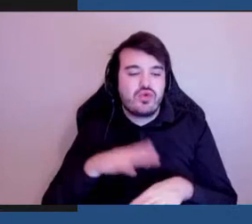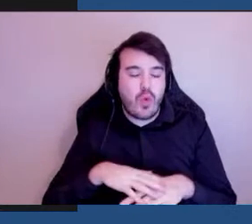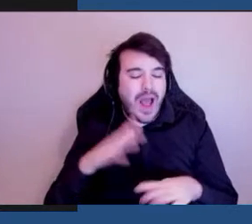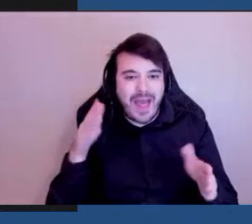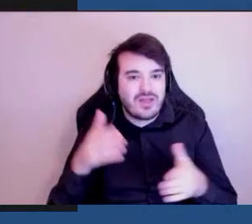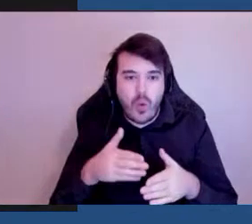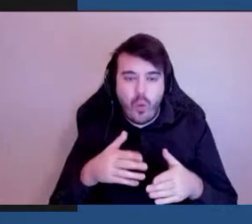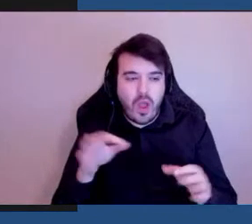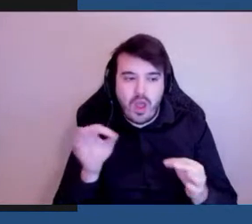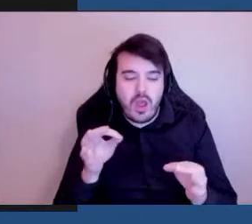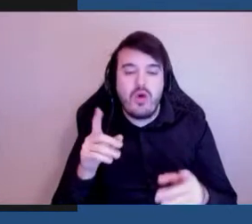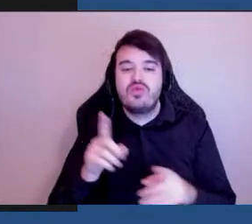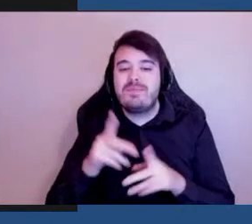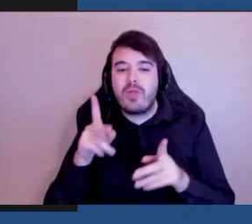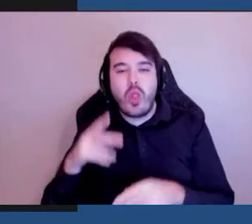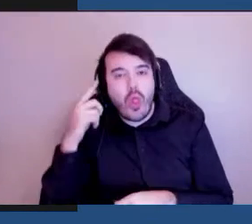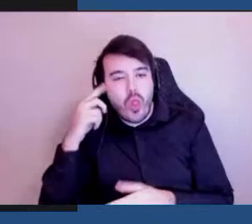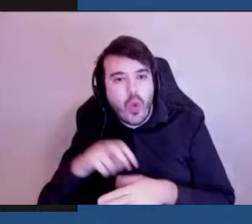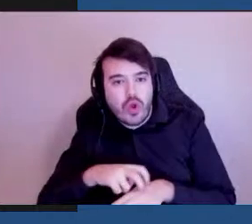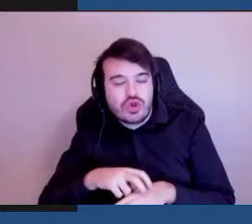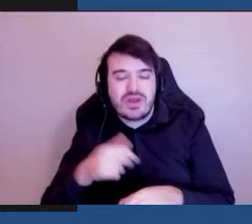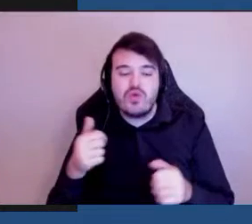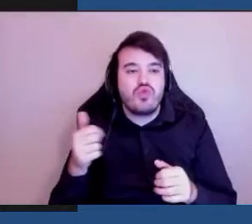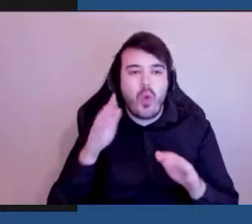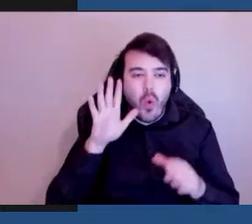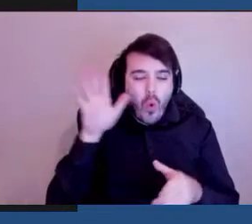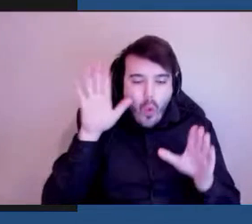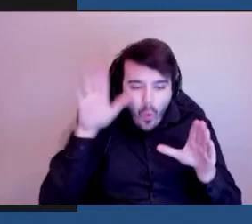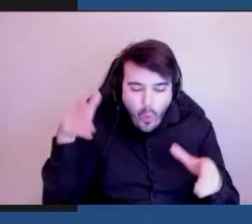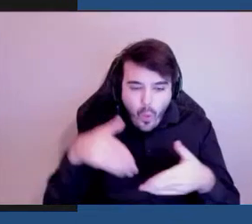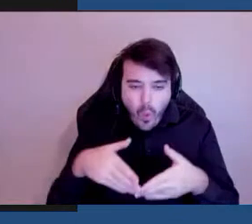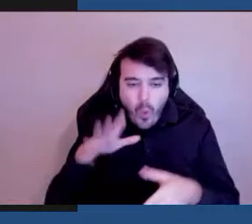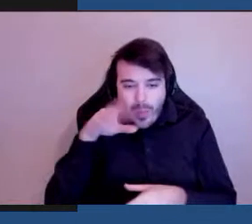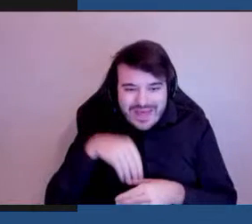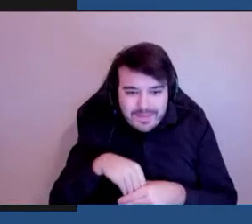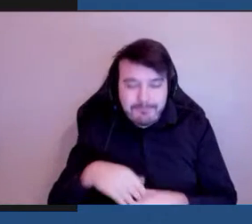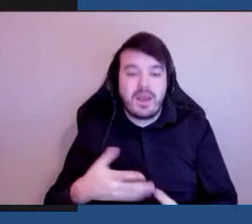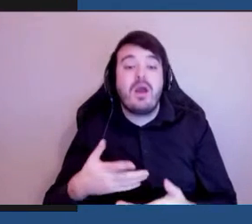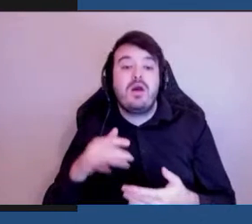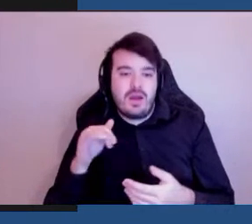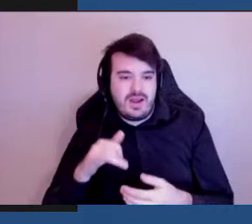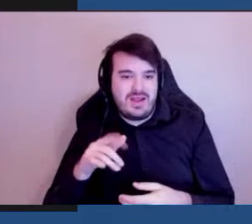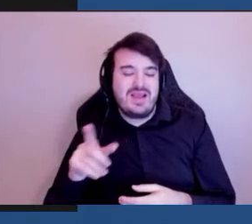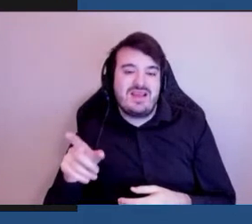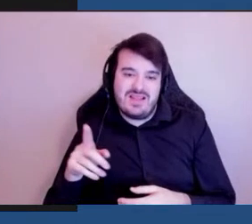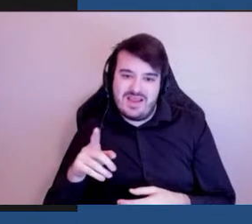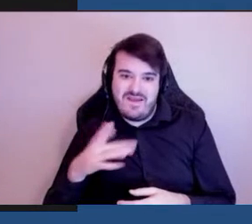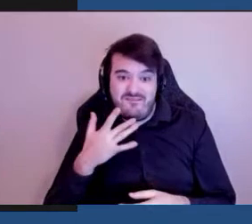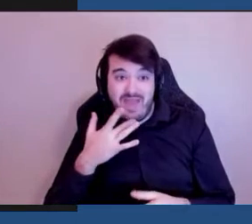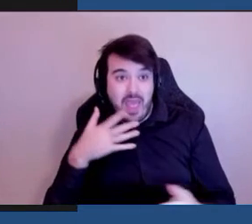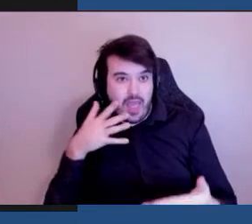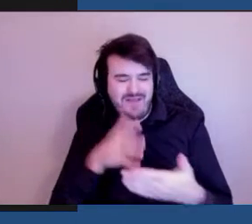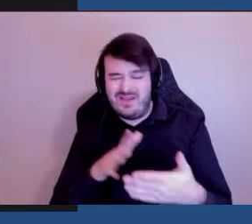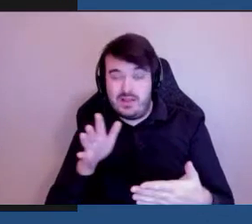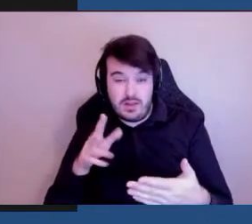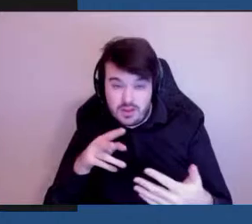neurologiques ou de l'autisme. Le verre est réflexif et difficile